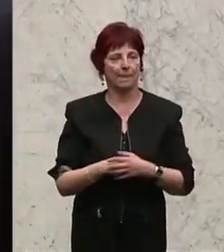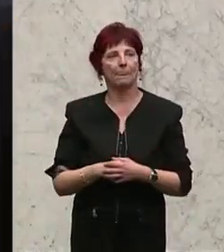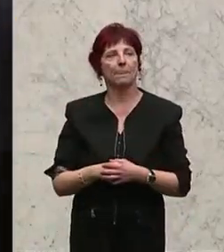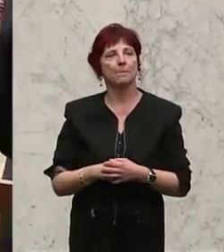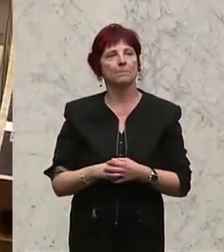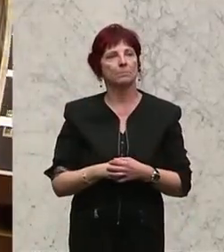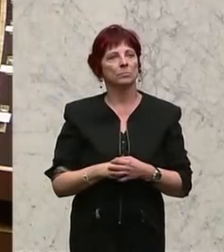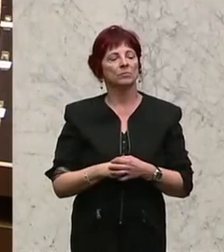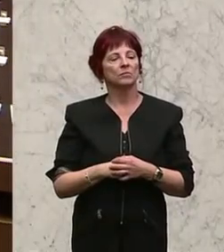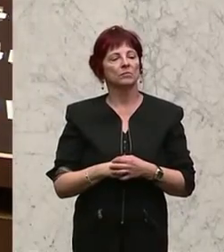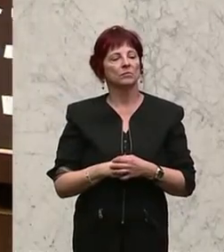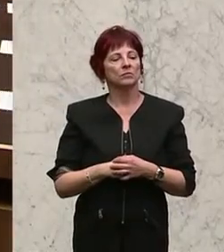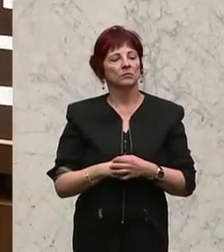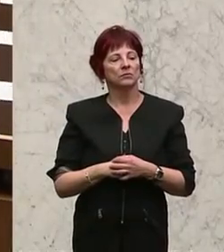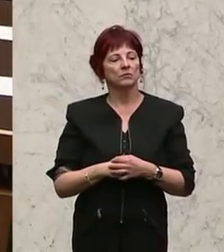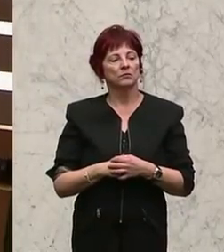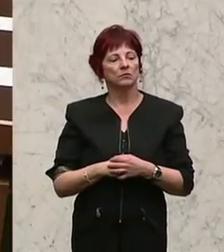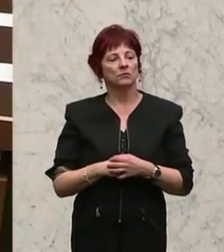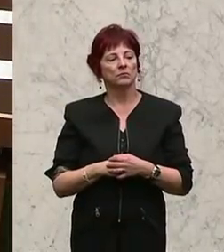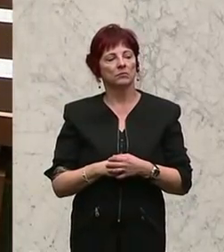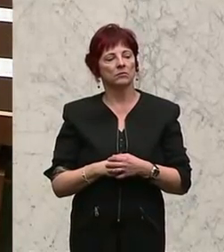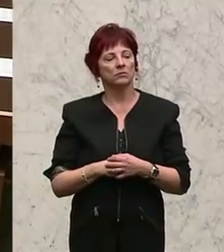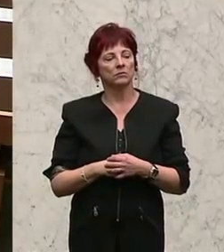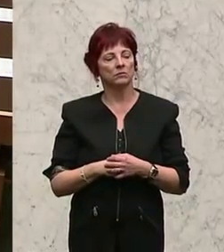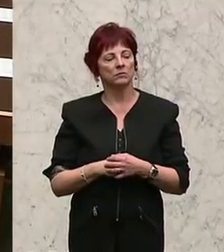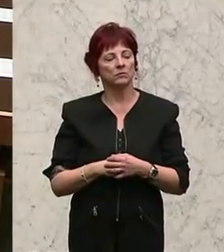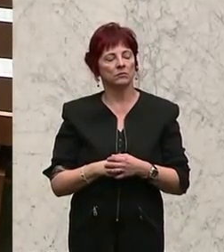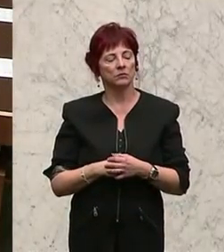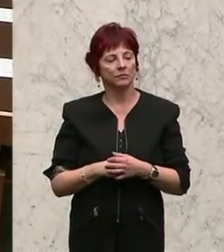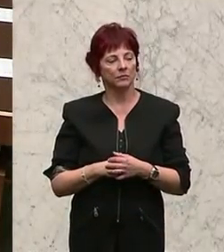Eine Gesamtliberisierung würde zu einer Verschlechterung der Situation führen.